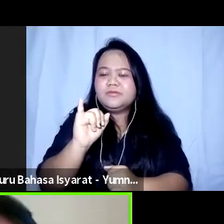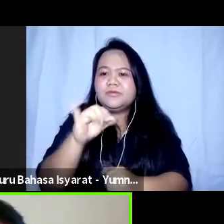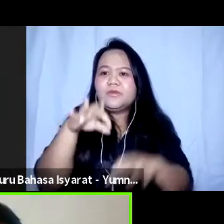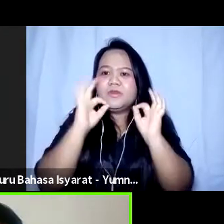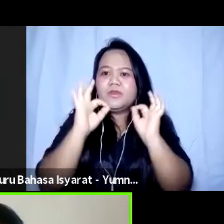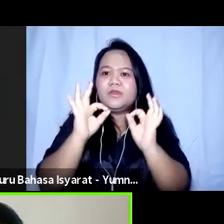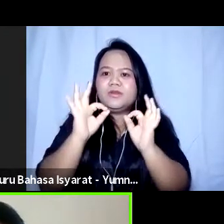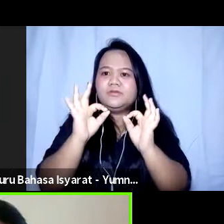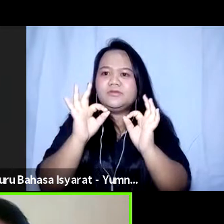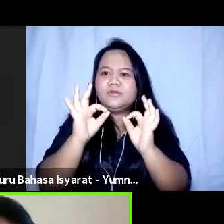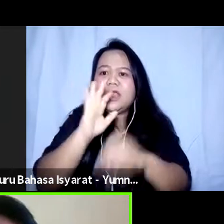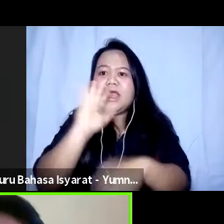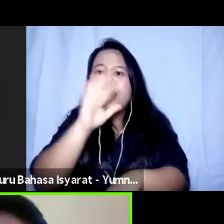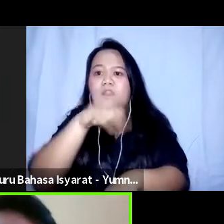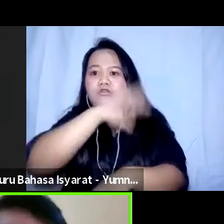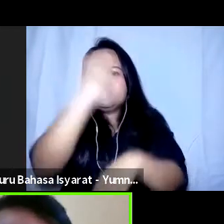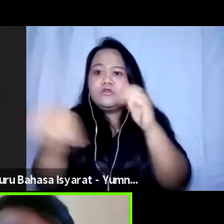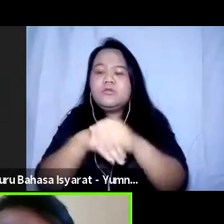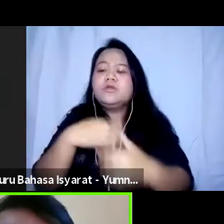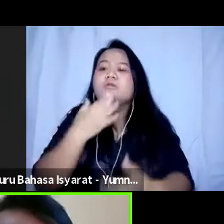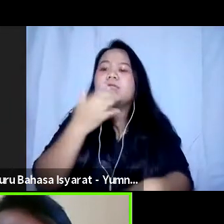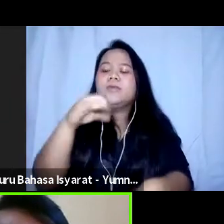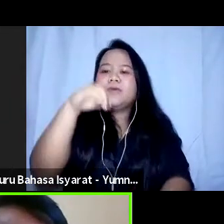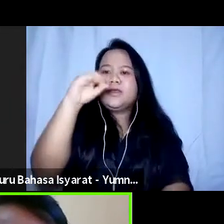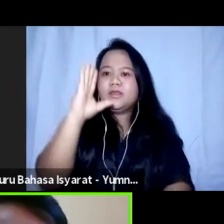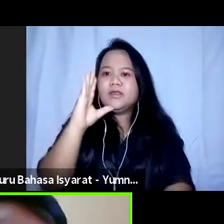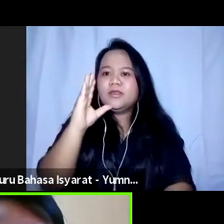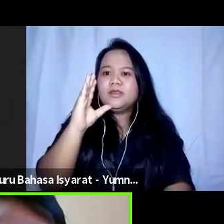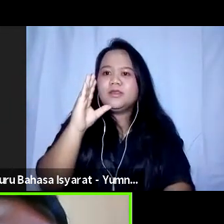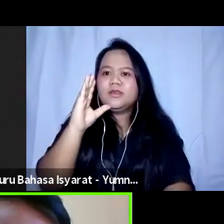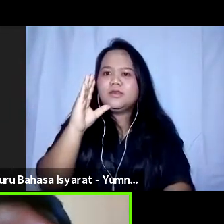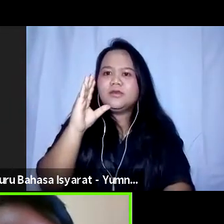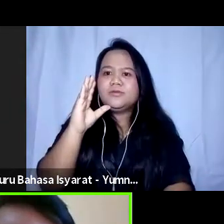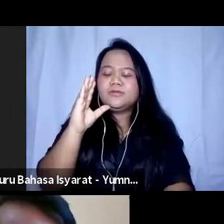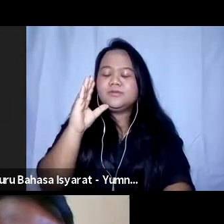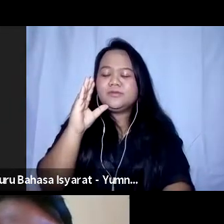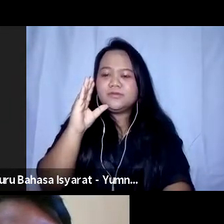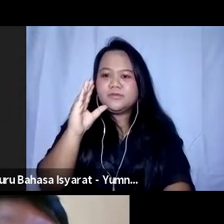Halo semuanya, selamat pagi. Oke,